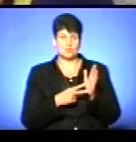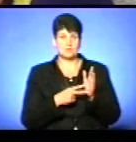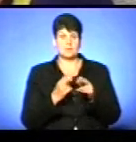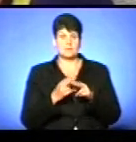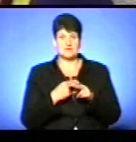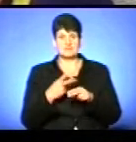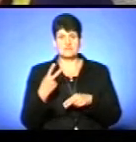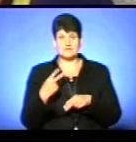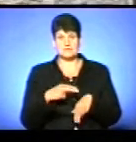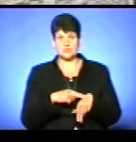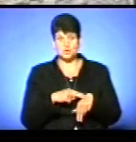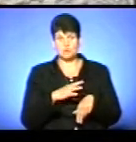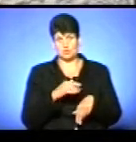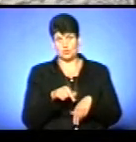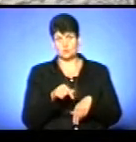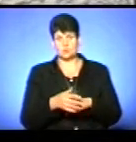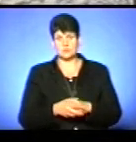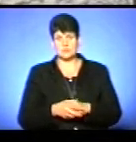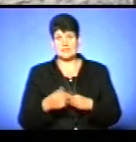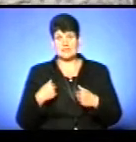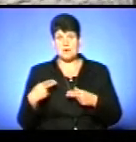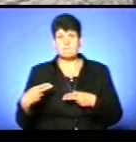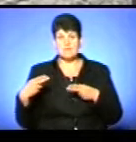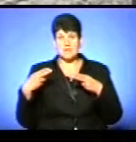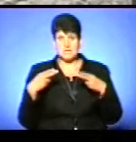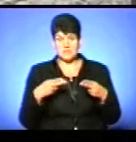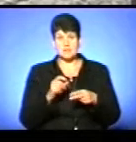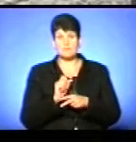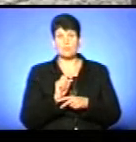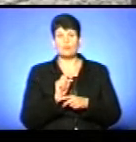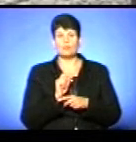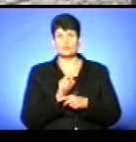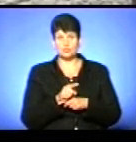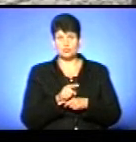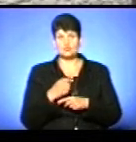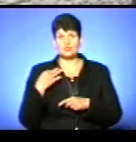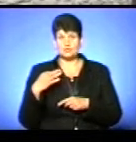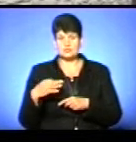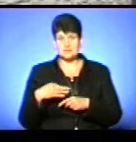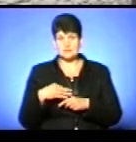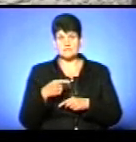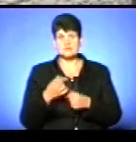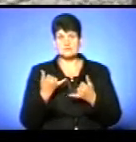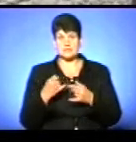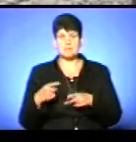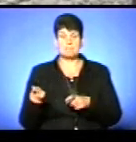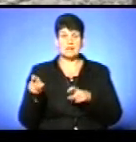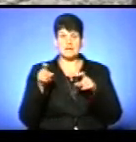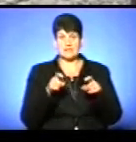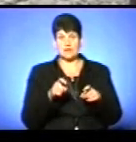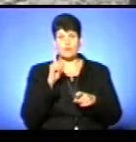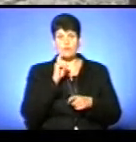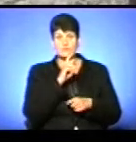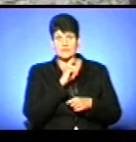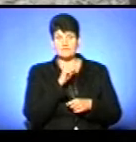-го я вже була. Я приїхала по дорученню сина, він зараз приїхав в Вінницю, там він в